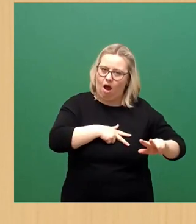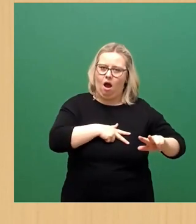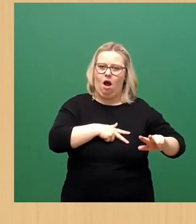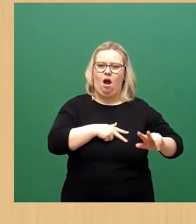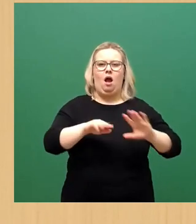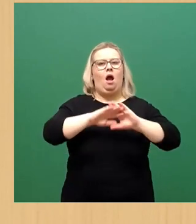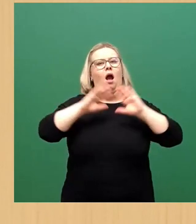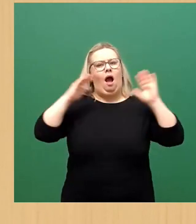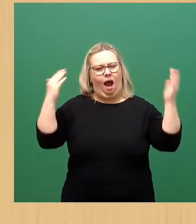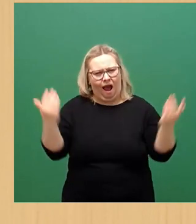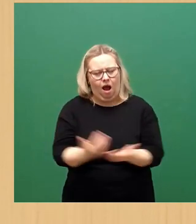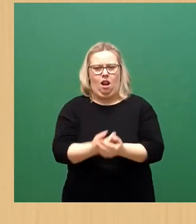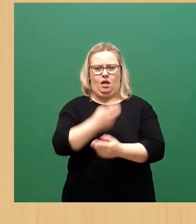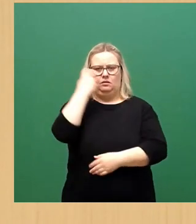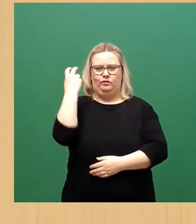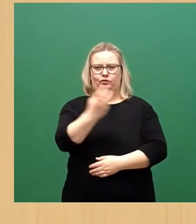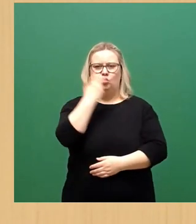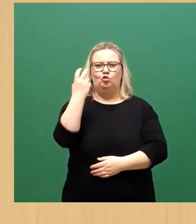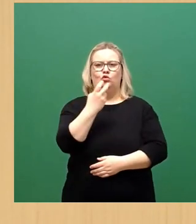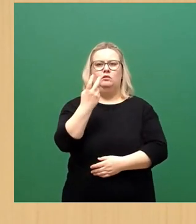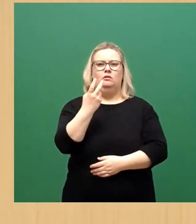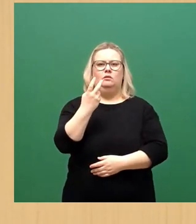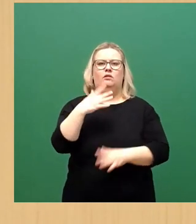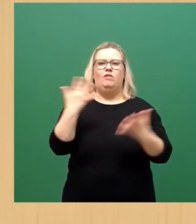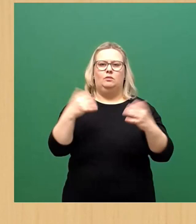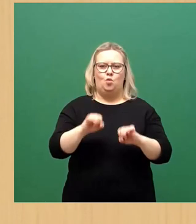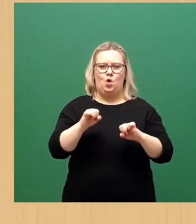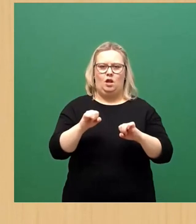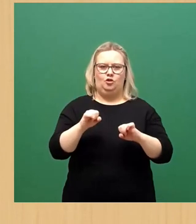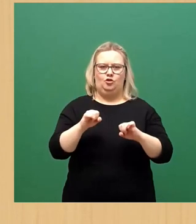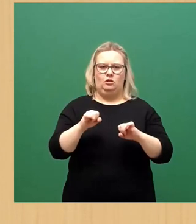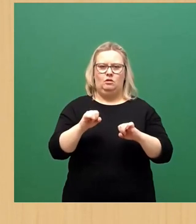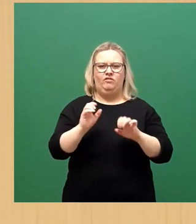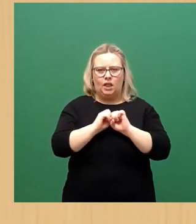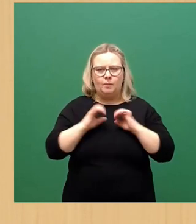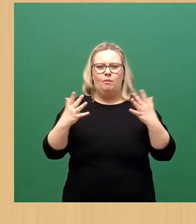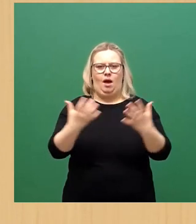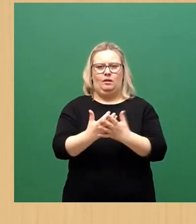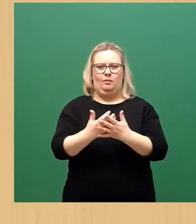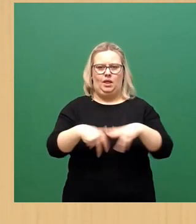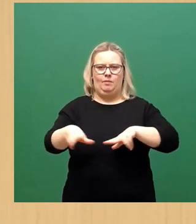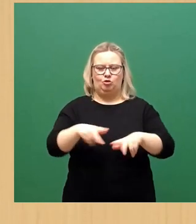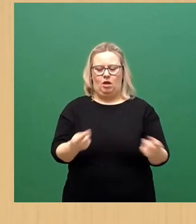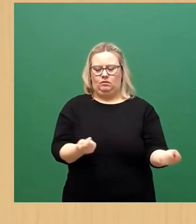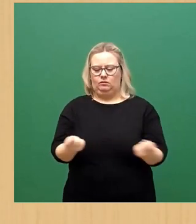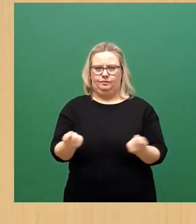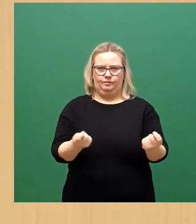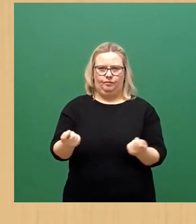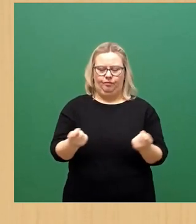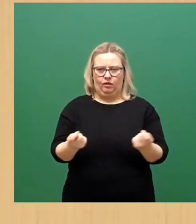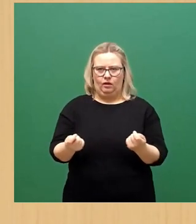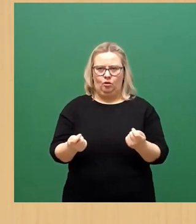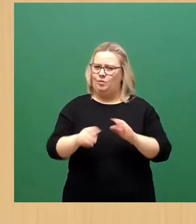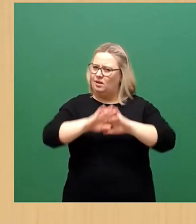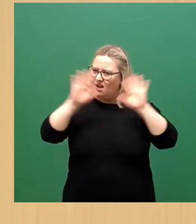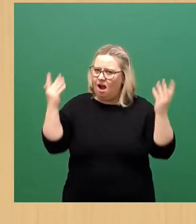steht, wirklich bestmöglich das Pandemie-Management zu machen. Mit allen uns zur Verfügung stehenden